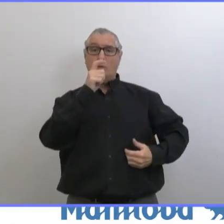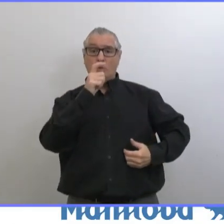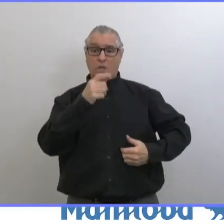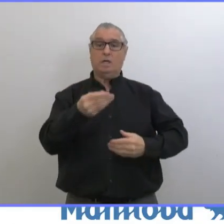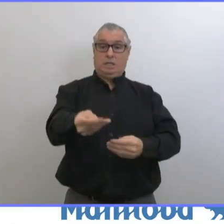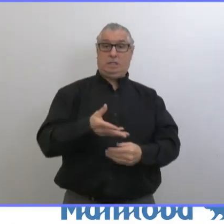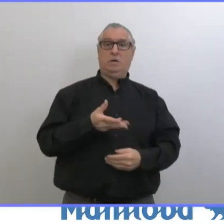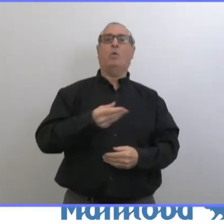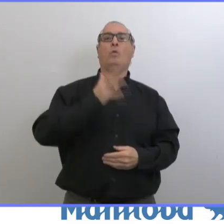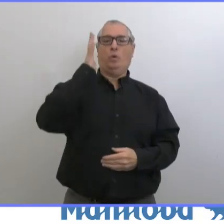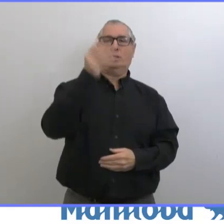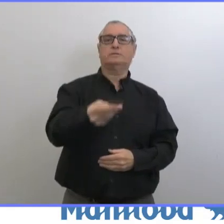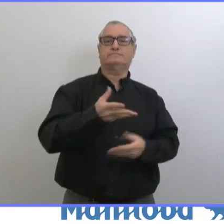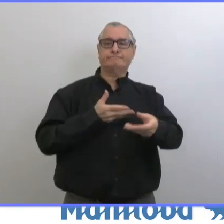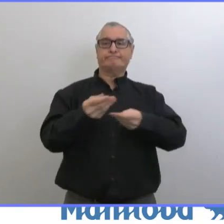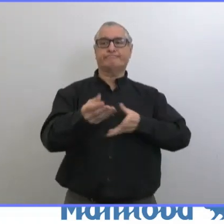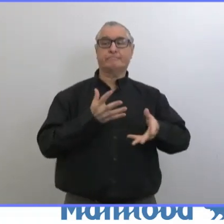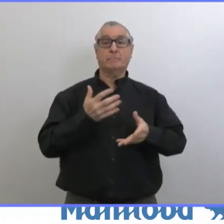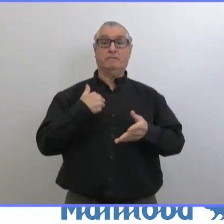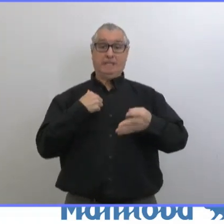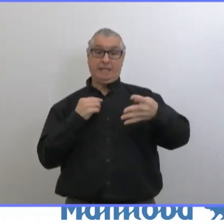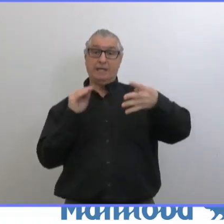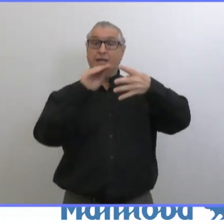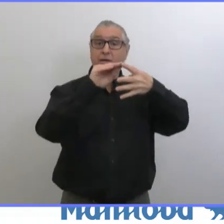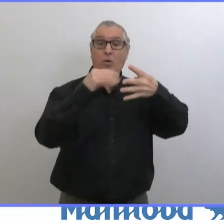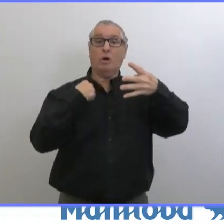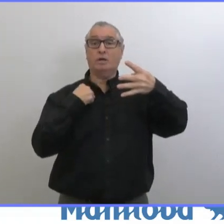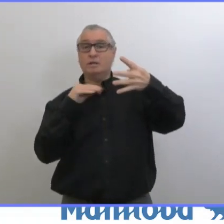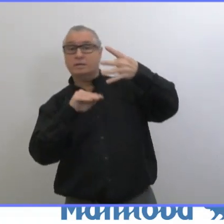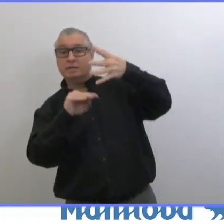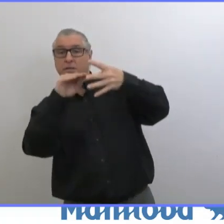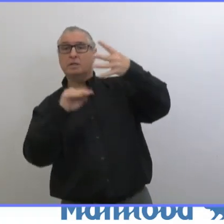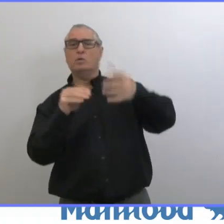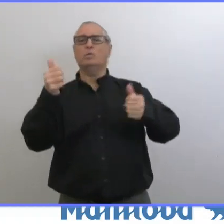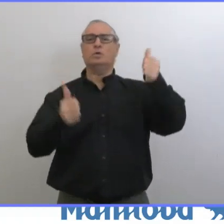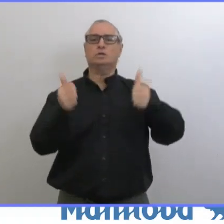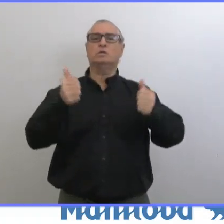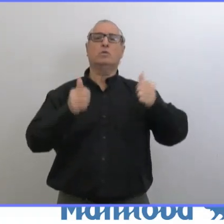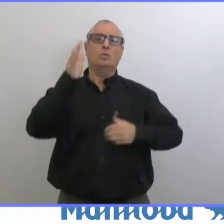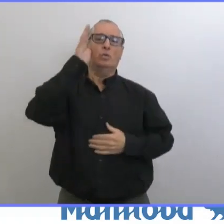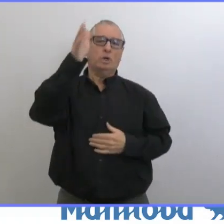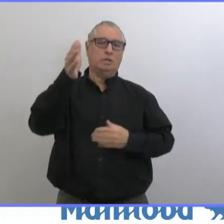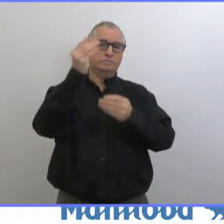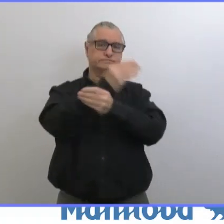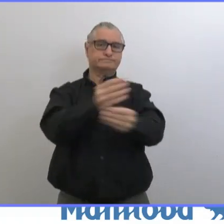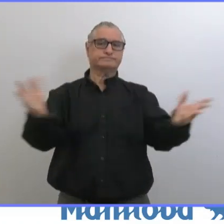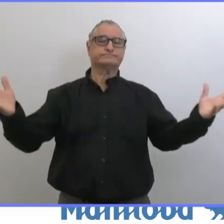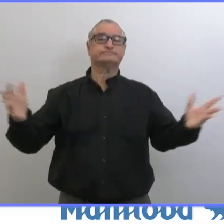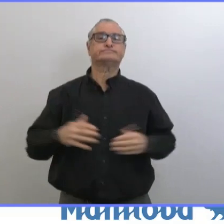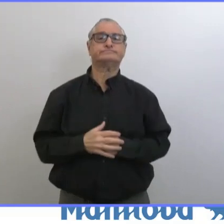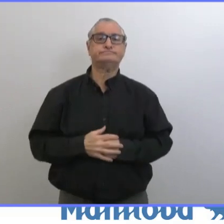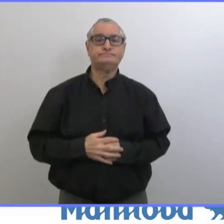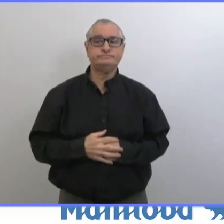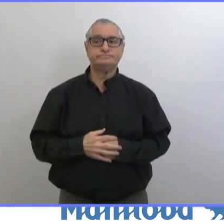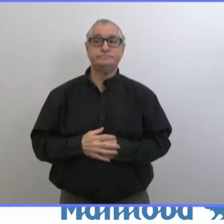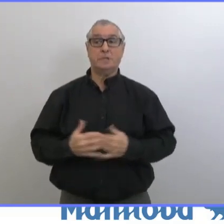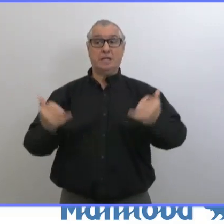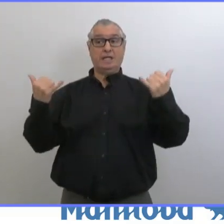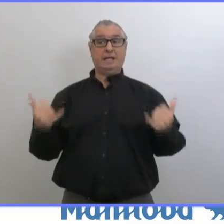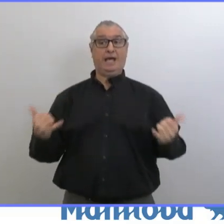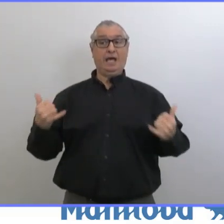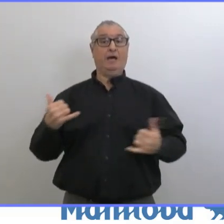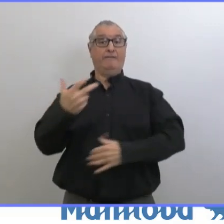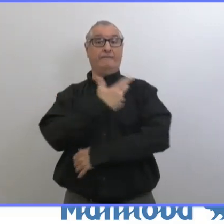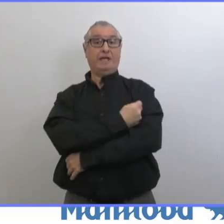suivante. On sait qu'il va y avoir d'autres vaccins qui vont arriver. Et Canada a des ententes par rapport à 7 vaccins